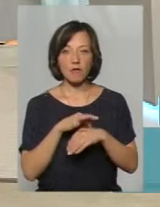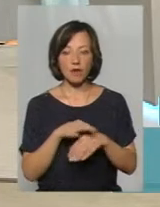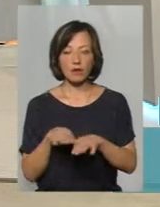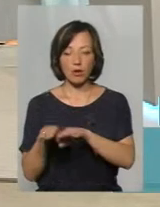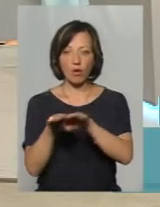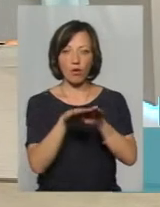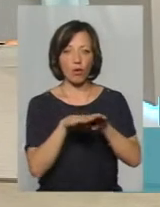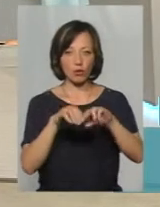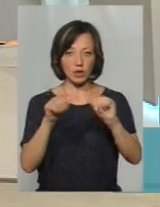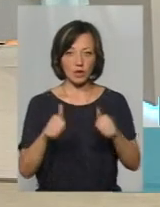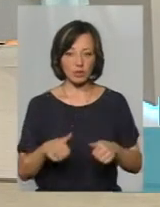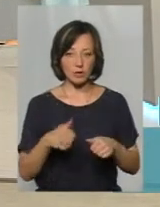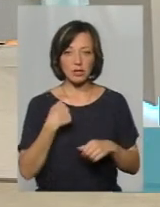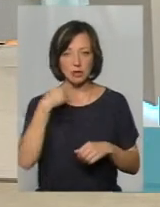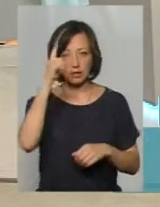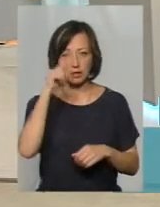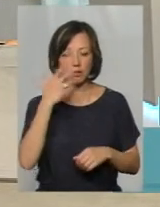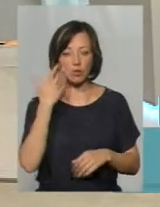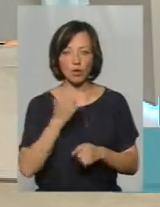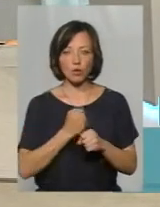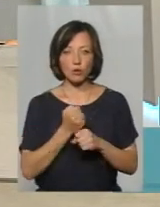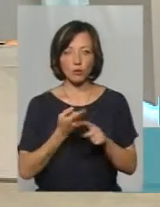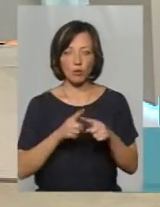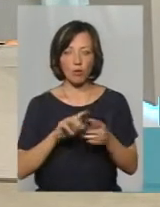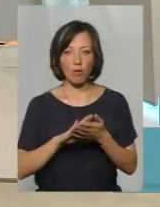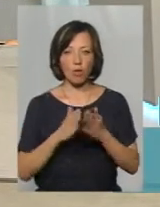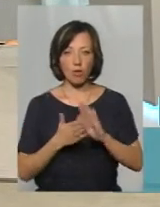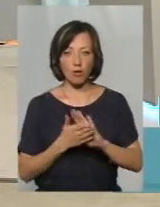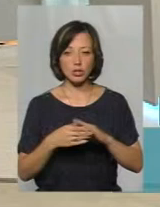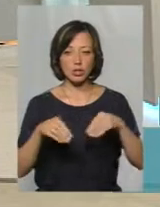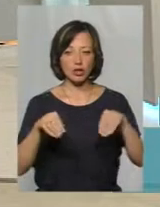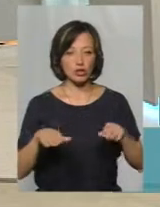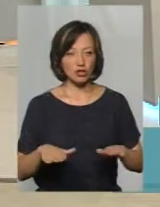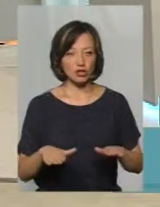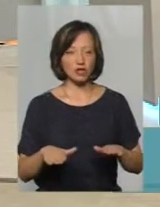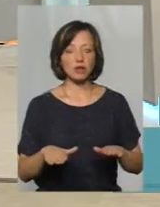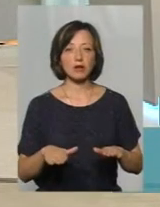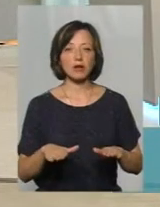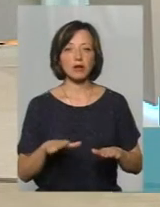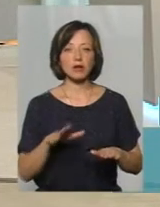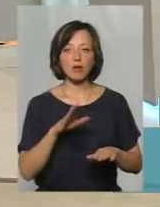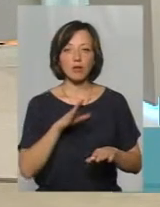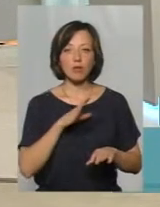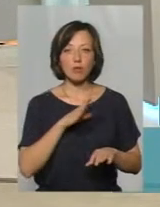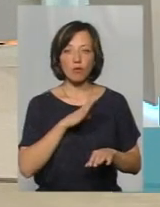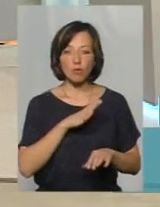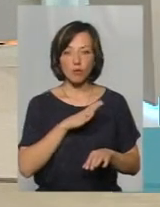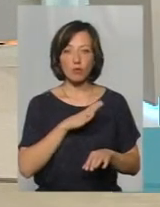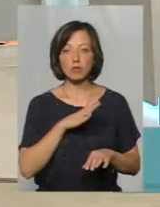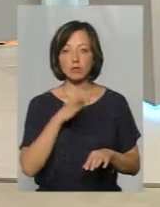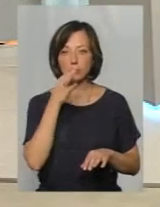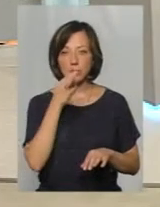однотипності. Наскільки я знаю, при розробці цього положення, при розробці цього рішення, управління архітектури керувалося тим, щоб